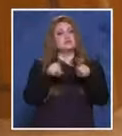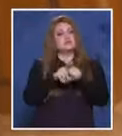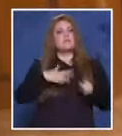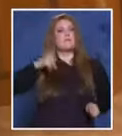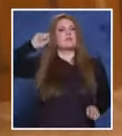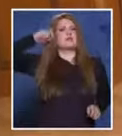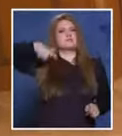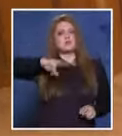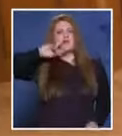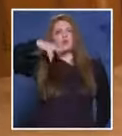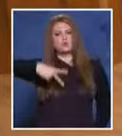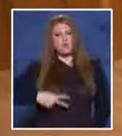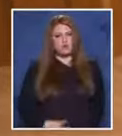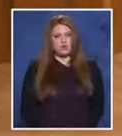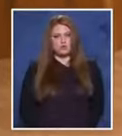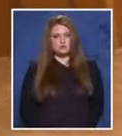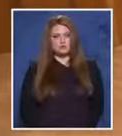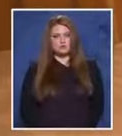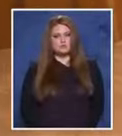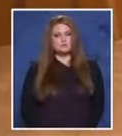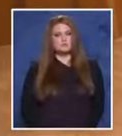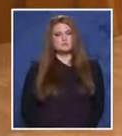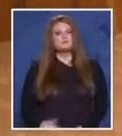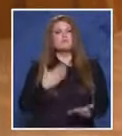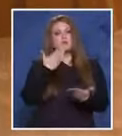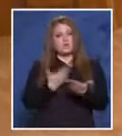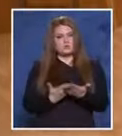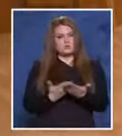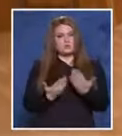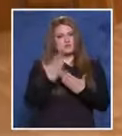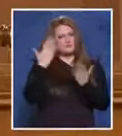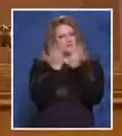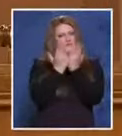наказателно отговорност. Това е го, уважаемо госпожо Съдяна. Добре, благодаря ви,